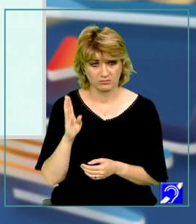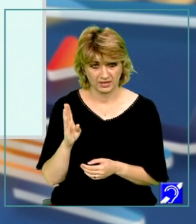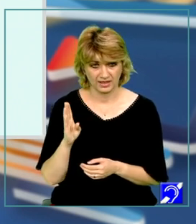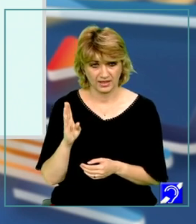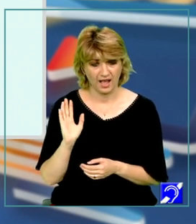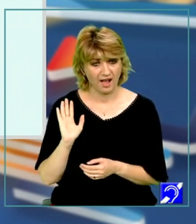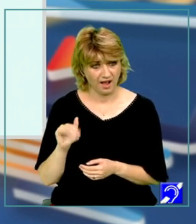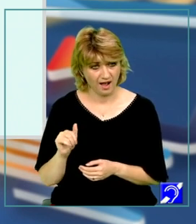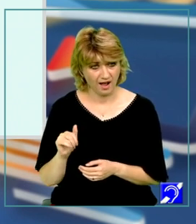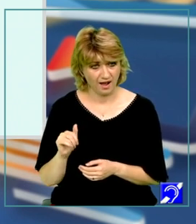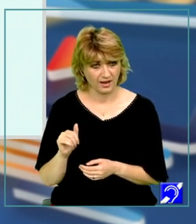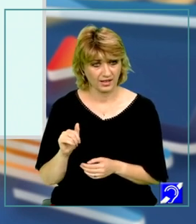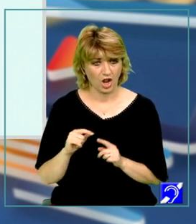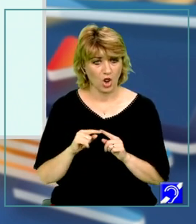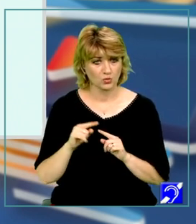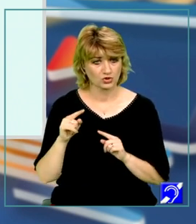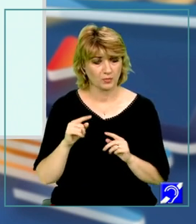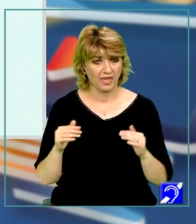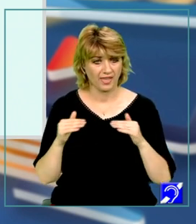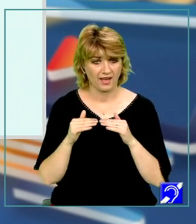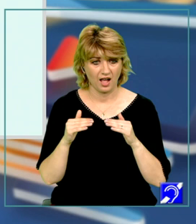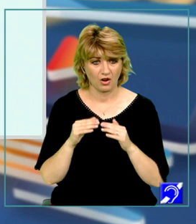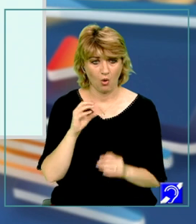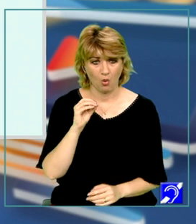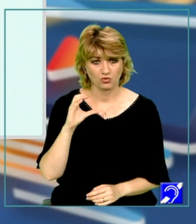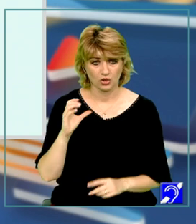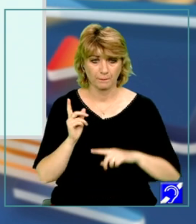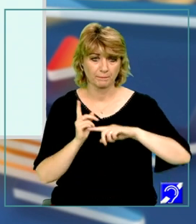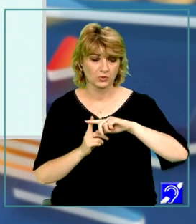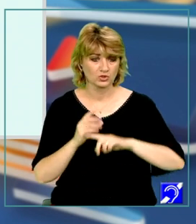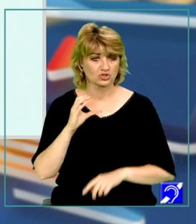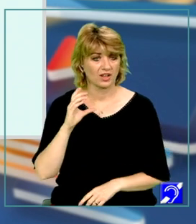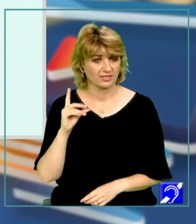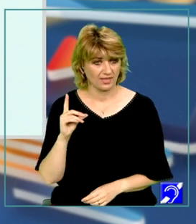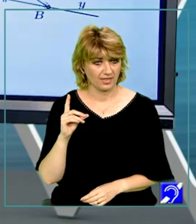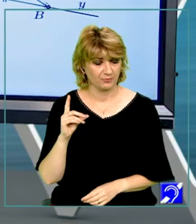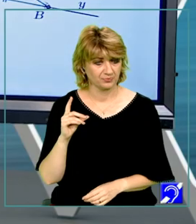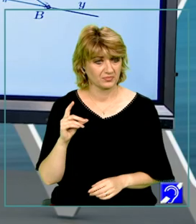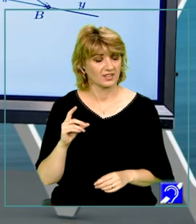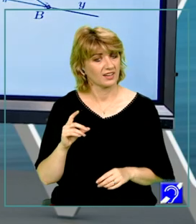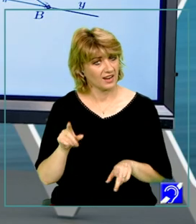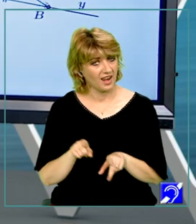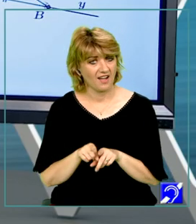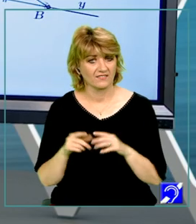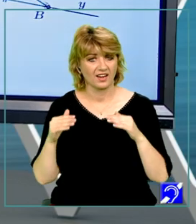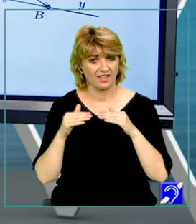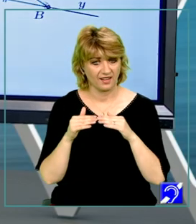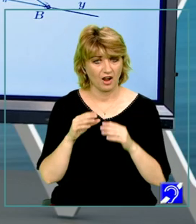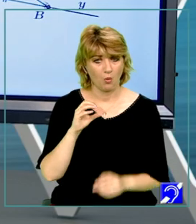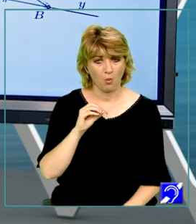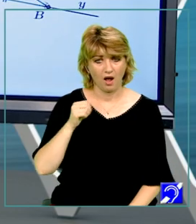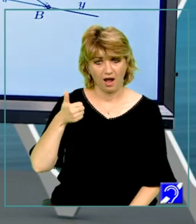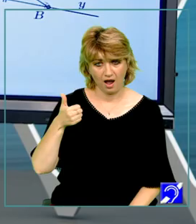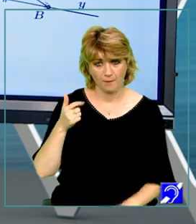are lungimea egală cu O, C plus C, D, care este egală cu